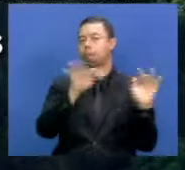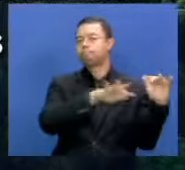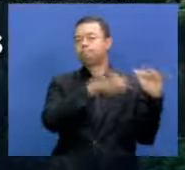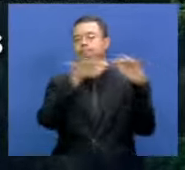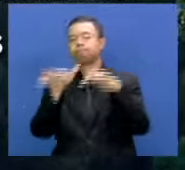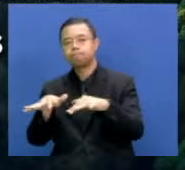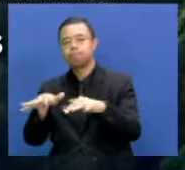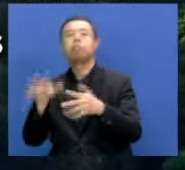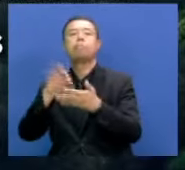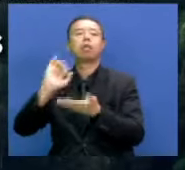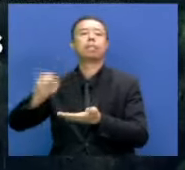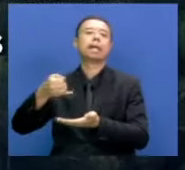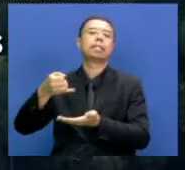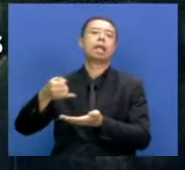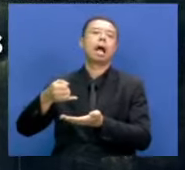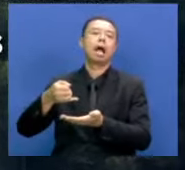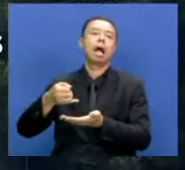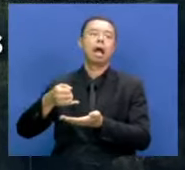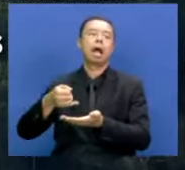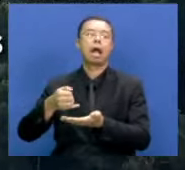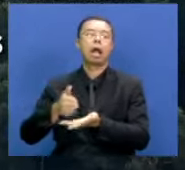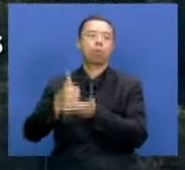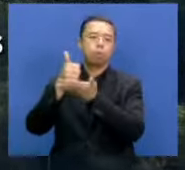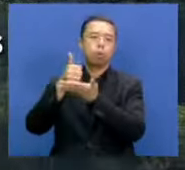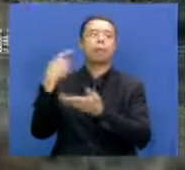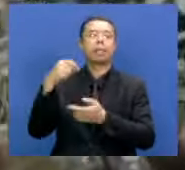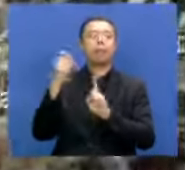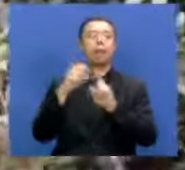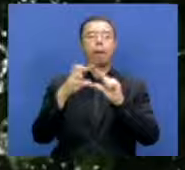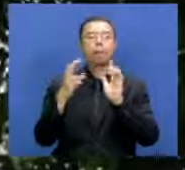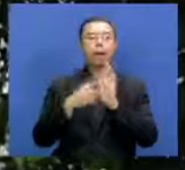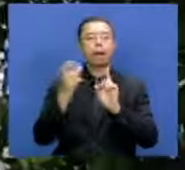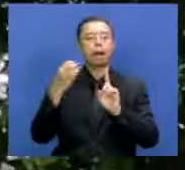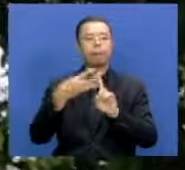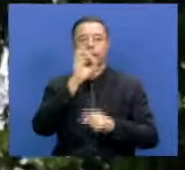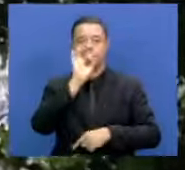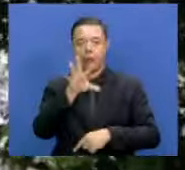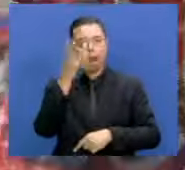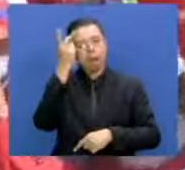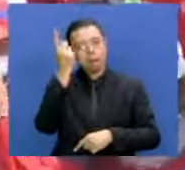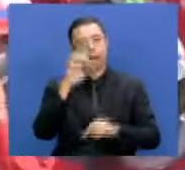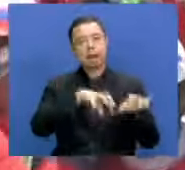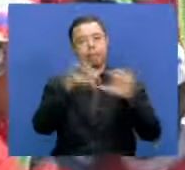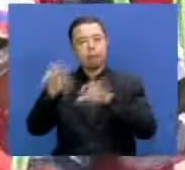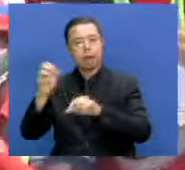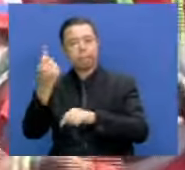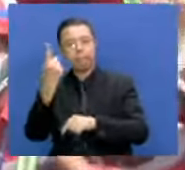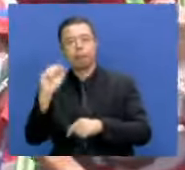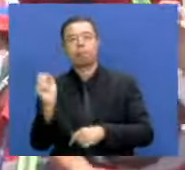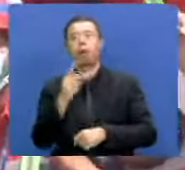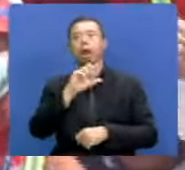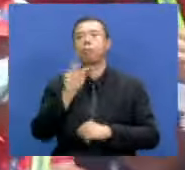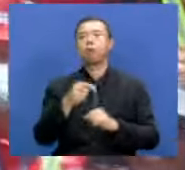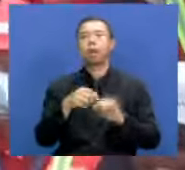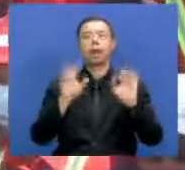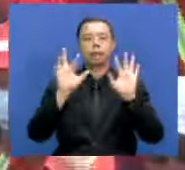kejahsaan. Menpan RB juga mengungkap rencananya tahap pertama pemindahan ASN dilaksanakan mulai bulan